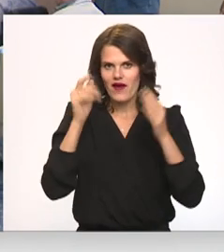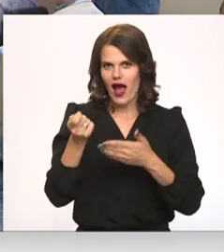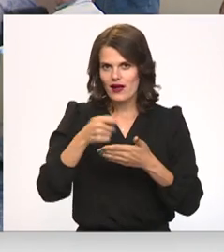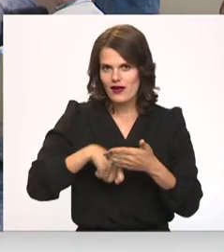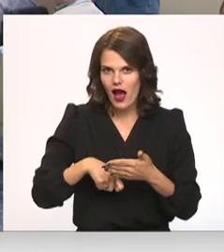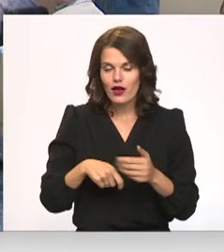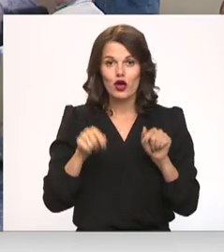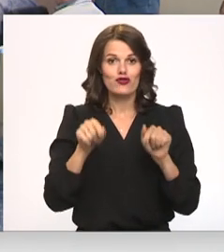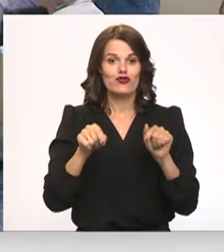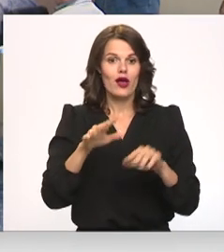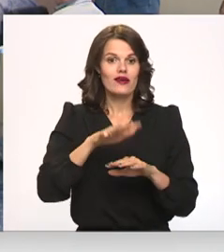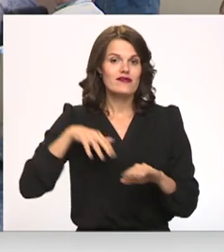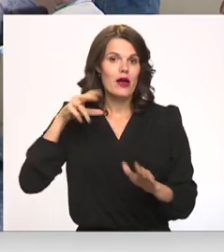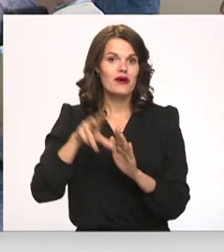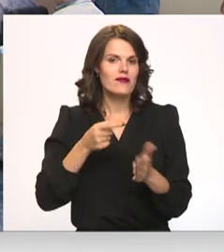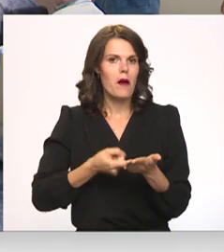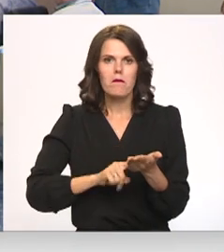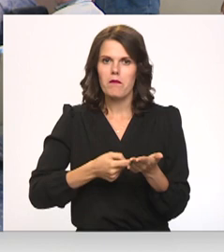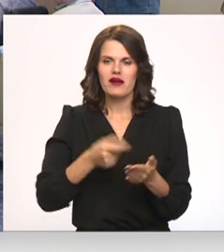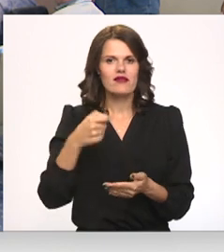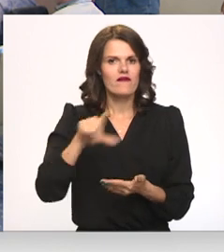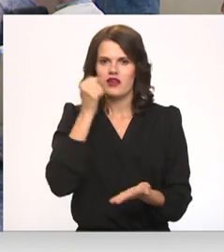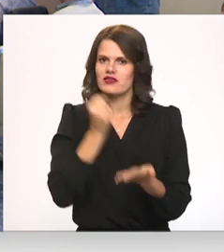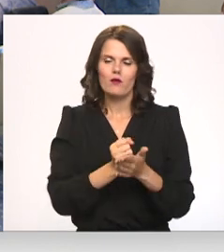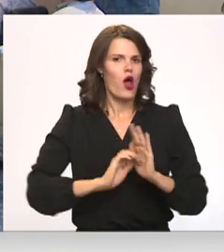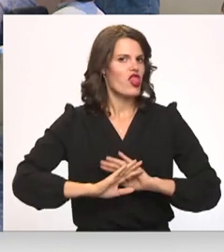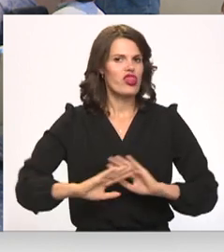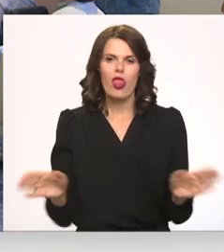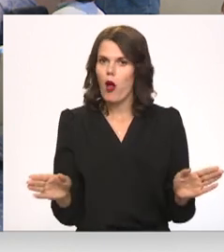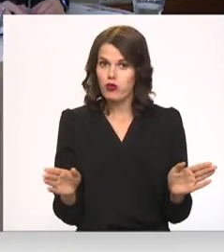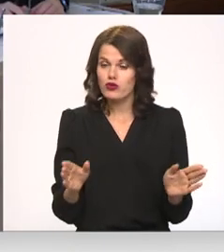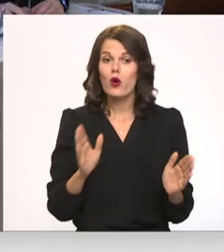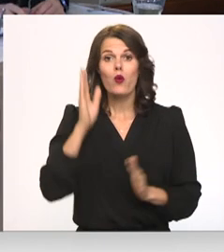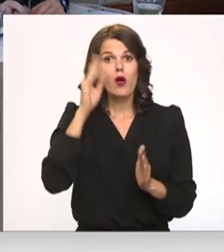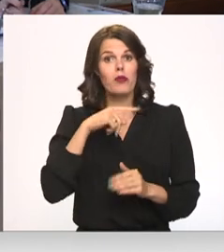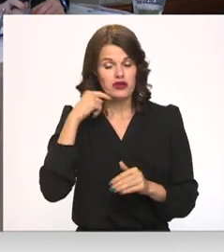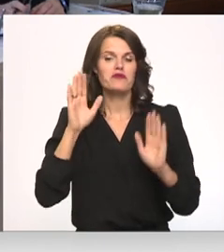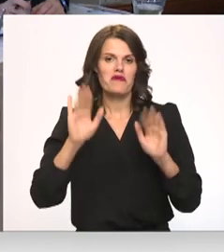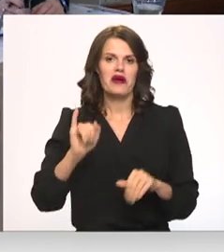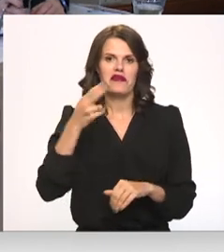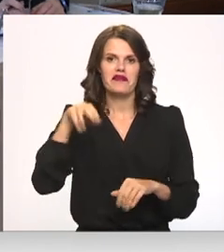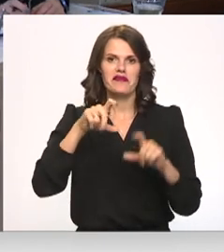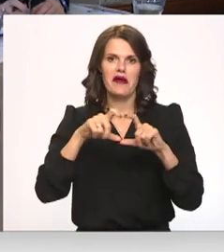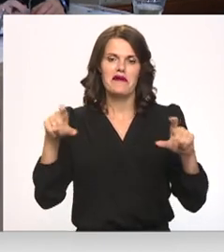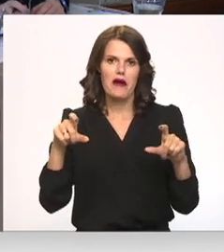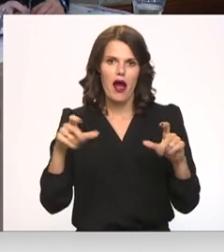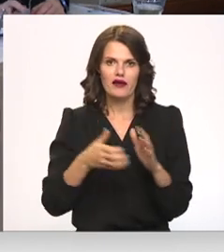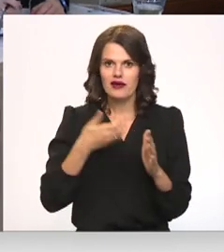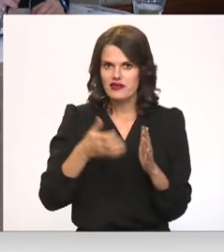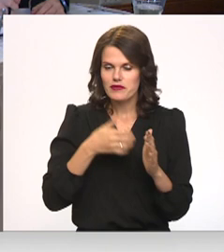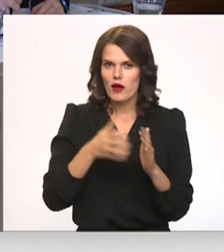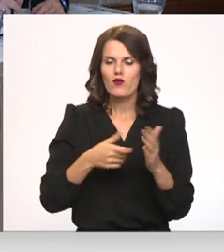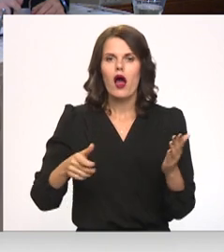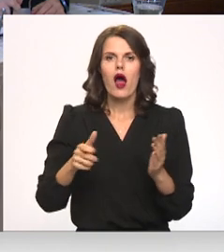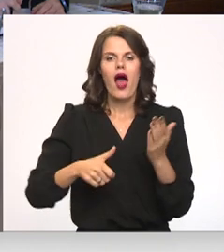Šajās saimas vēlēšanās pasai vairs netiks likt uz piedoksu, un, lai nobalsot, derēs ar identifikācijas kārte. Vēlēšanās balsotāju